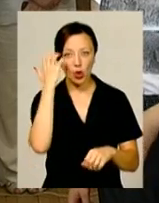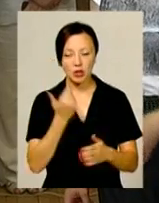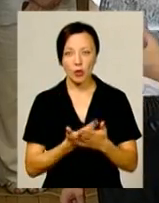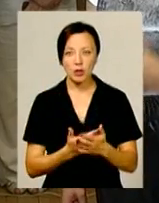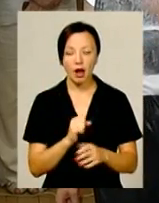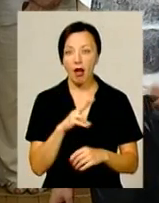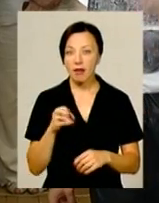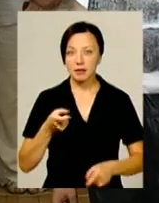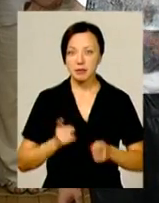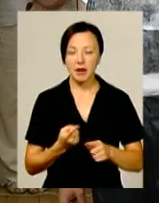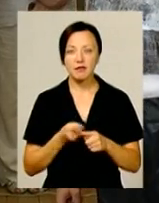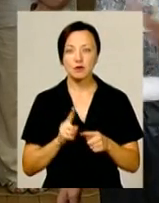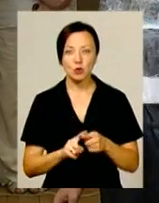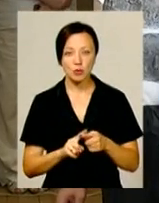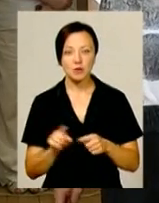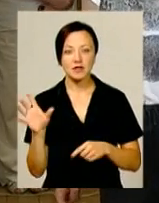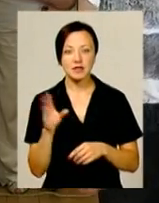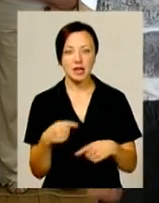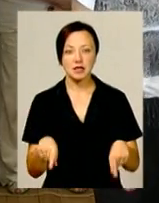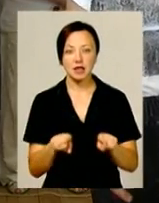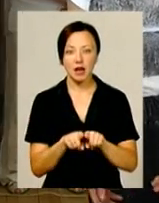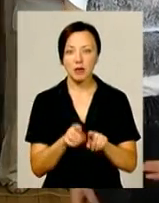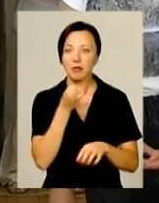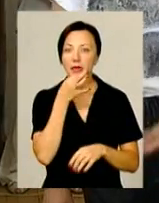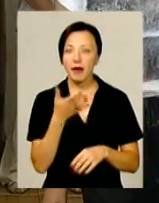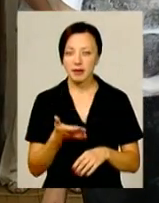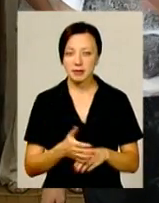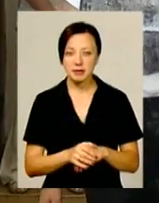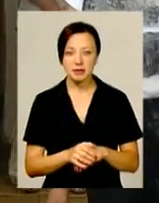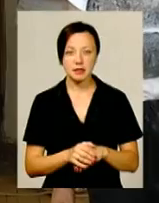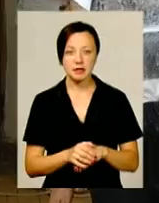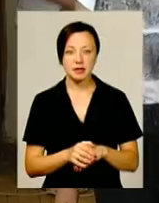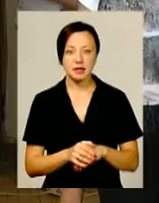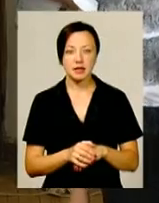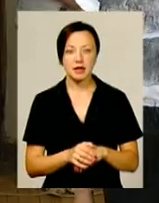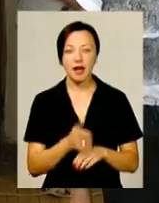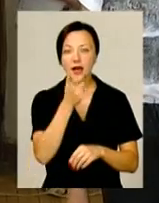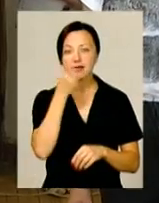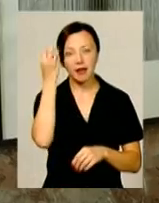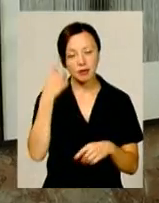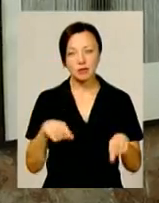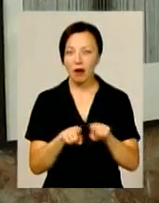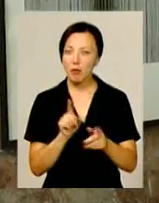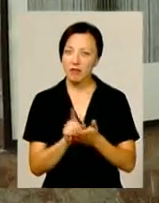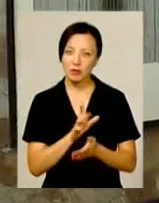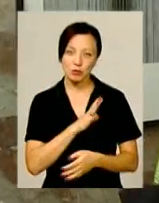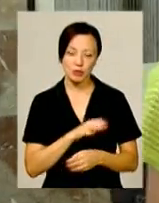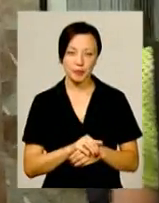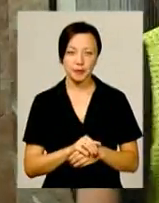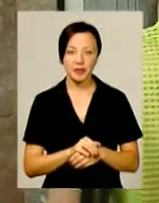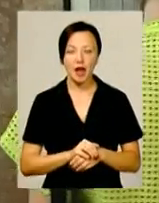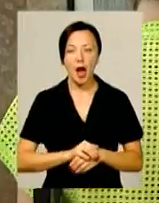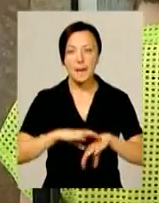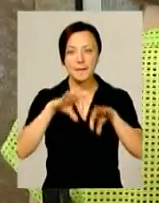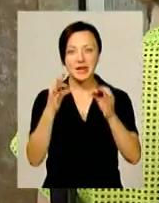Але насправді в цьому і вся така привість. Ця естетика, вона і повинна бути така. Мистецькому почерку